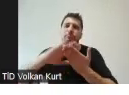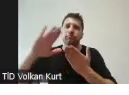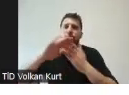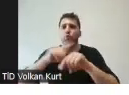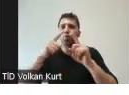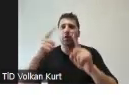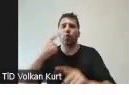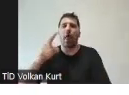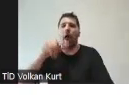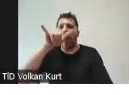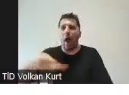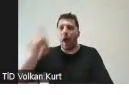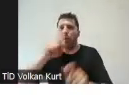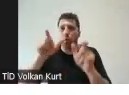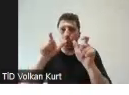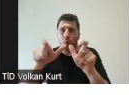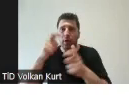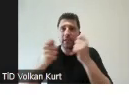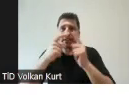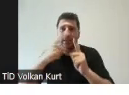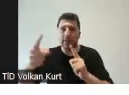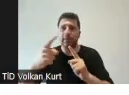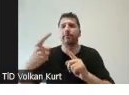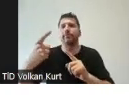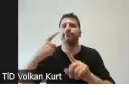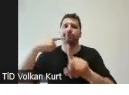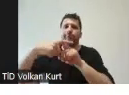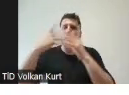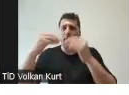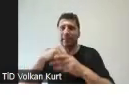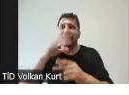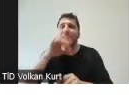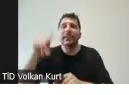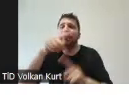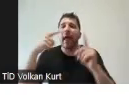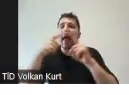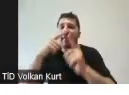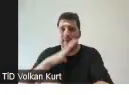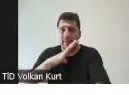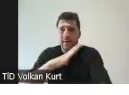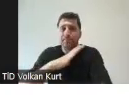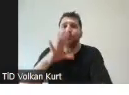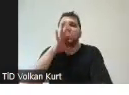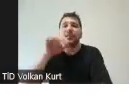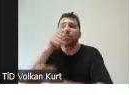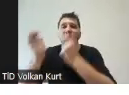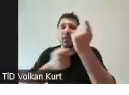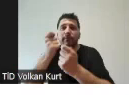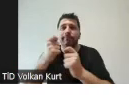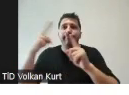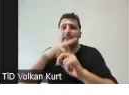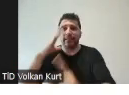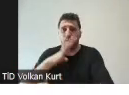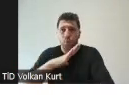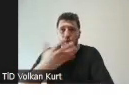hakların korunup gözetilmesine katkı verebilmek için kimleri hedefliyorsunuz? Kimleri bu çalışmaya katmak istiyorsunuz?